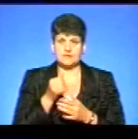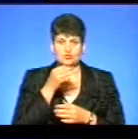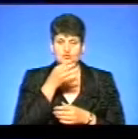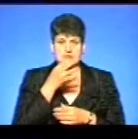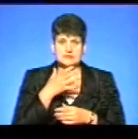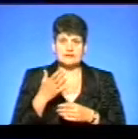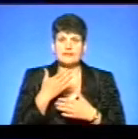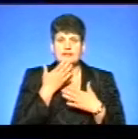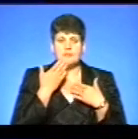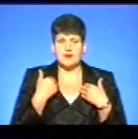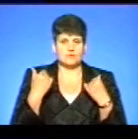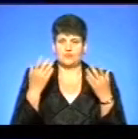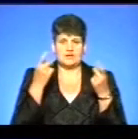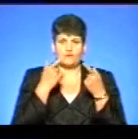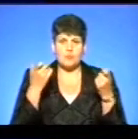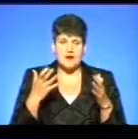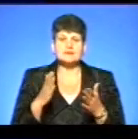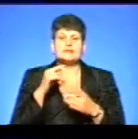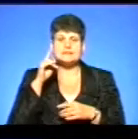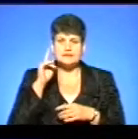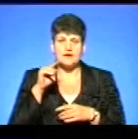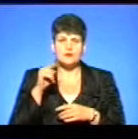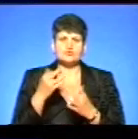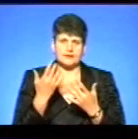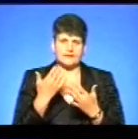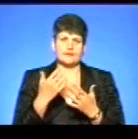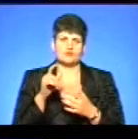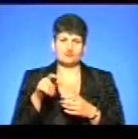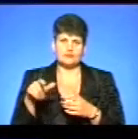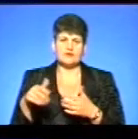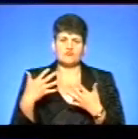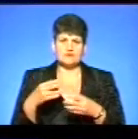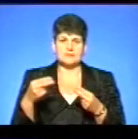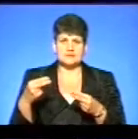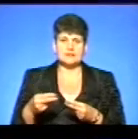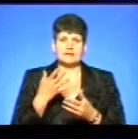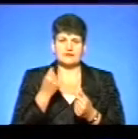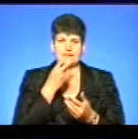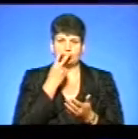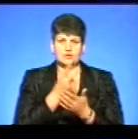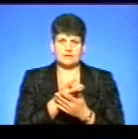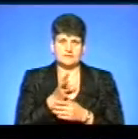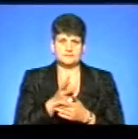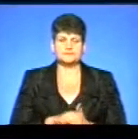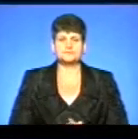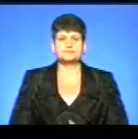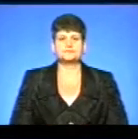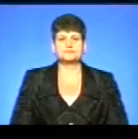просто немає інформації по кількості, але знаю, що декілька чоловіків, які вже сьогодні підписали. Давайте подивимо цей сюжет про одного з них.